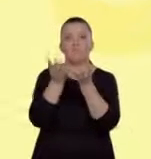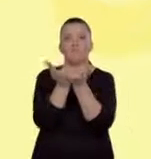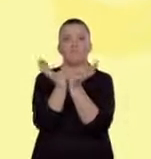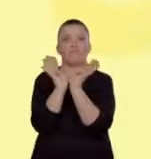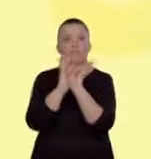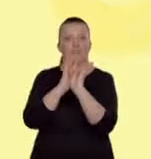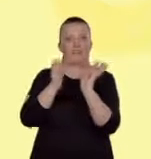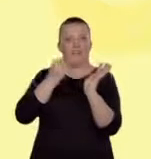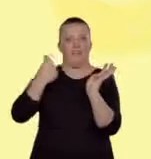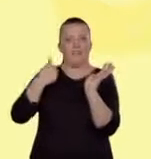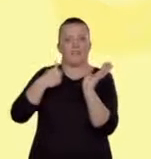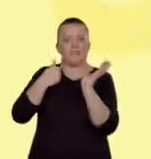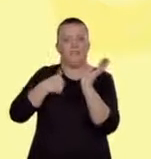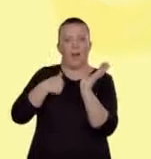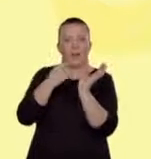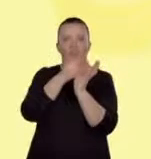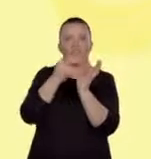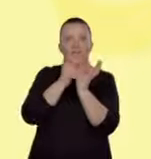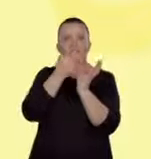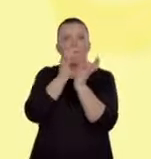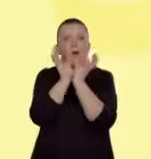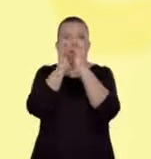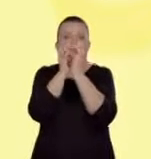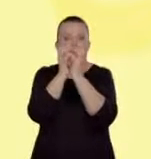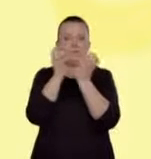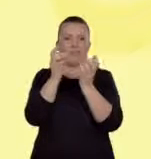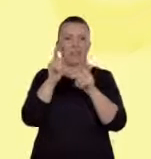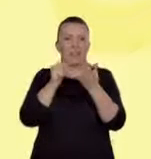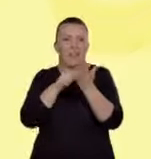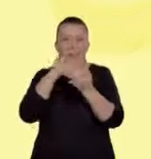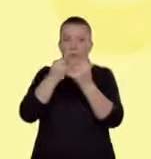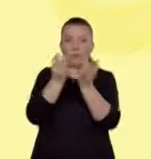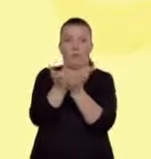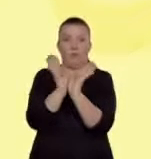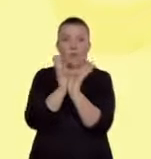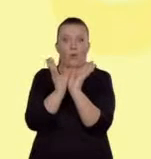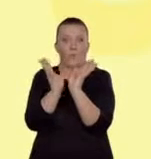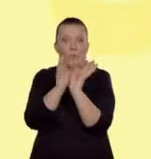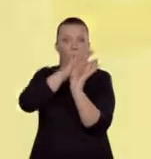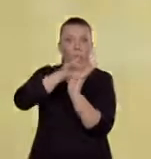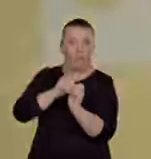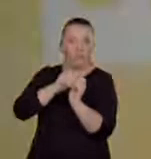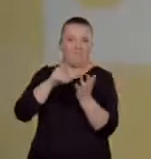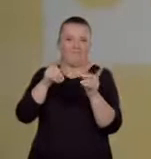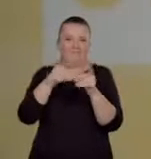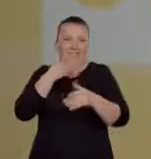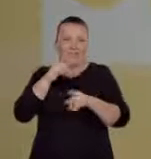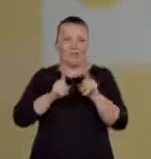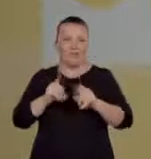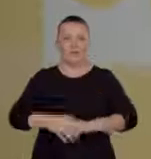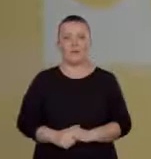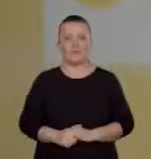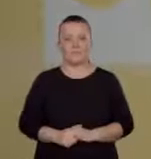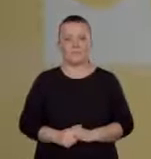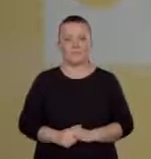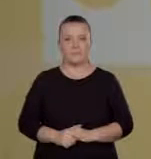pręcików, ani słupków, a więc jego redukcja nie miała istotnego wpływu na przenoszenie pyłku przez wiatr. Należy pamiętać, że nie